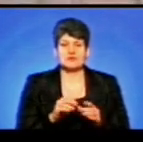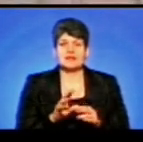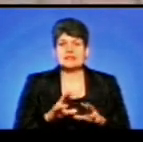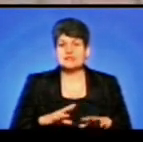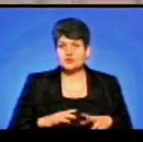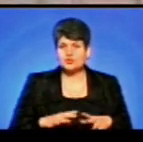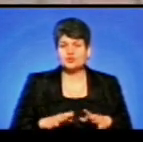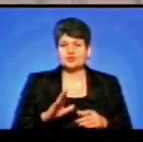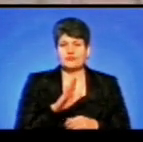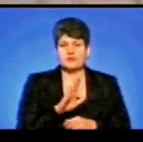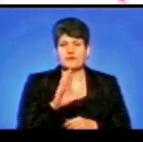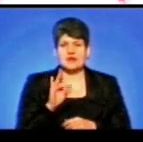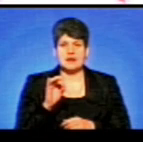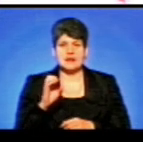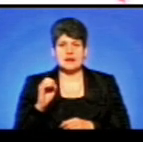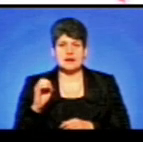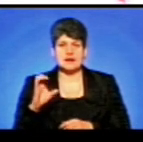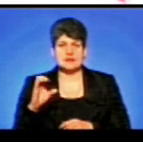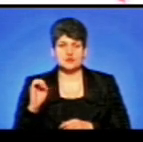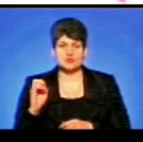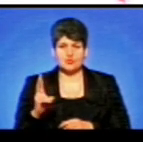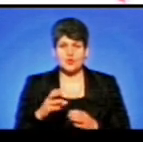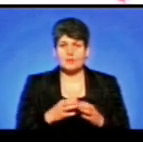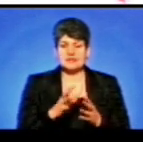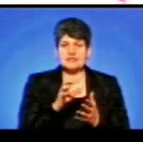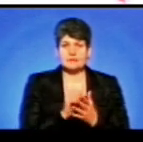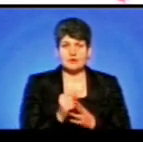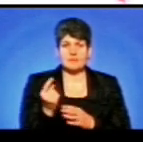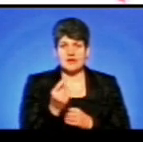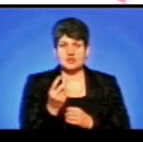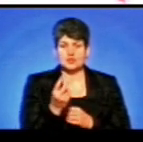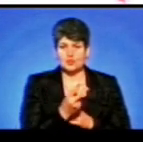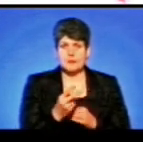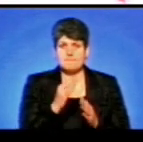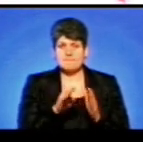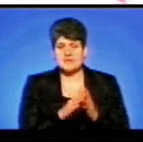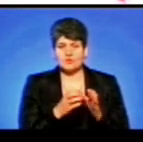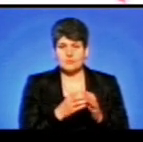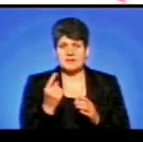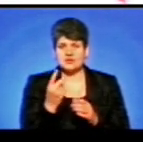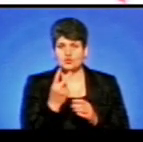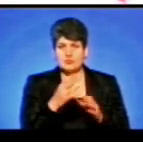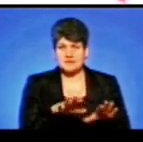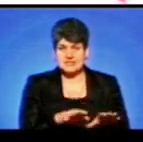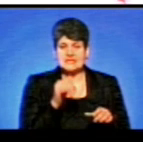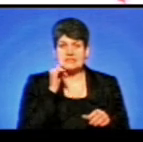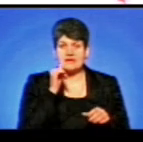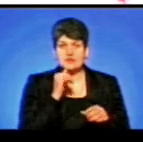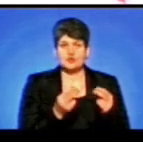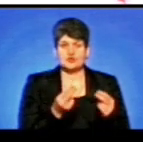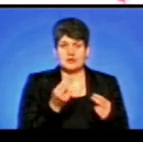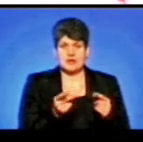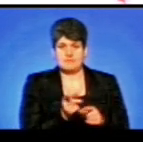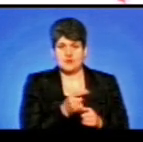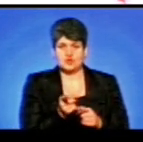спортивної школи Віктор Мересюк. Команди, які займуть в першій і в другій підгрупі перші і другі місця, завтра розіграють